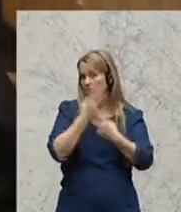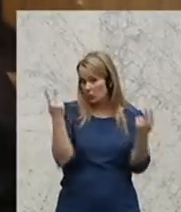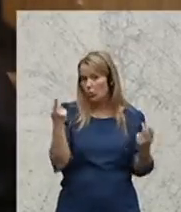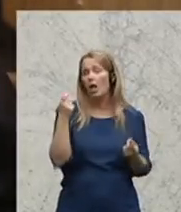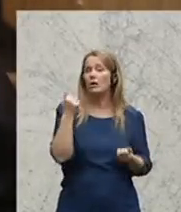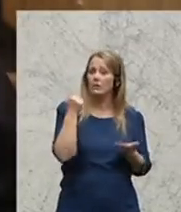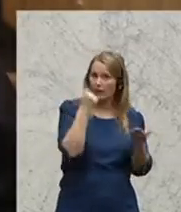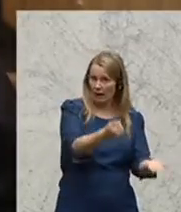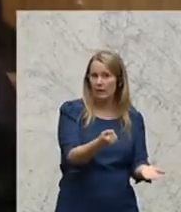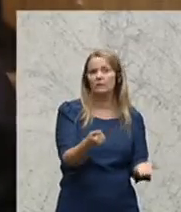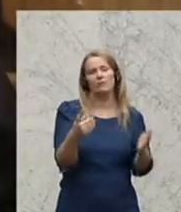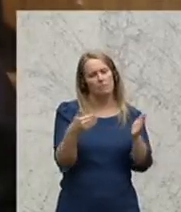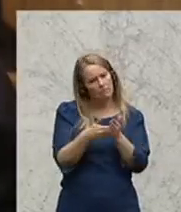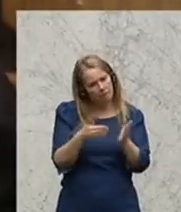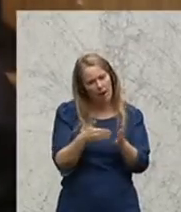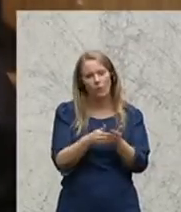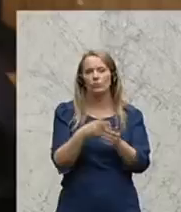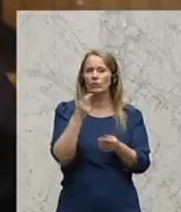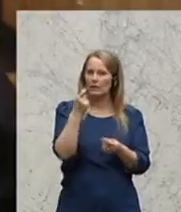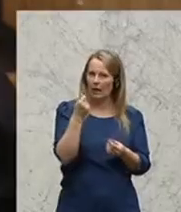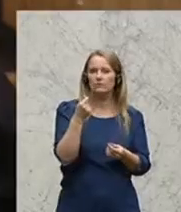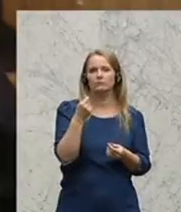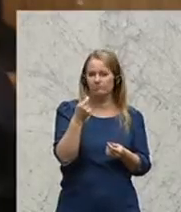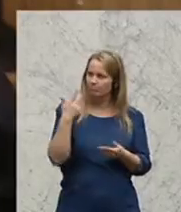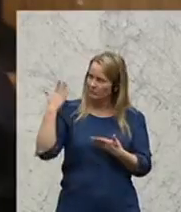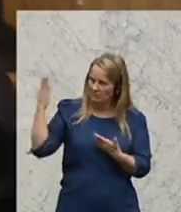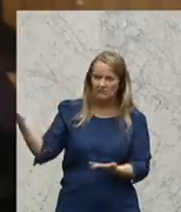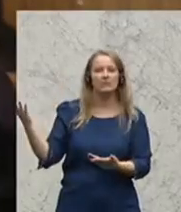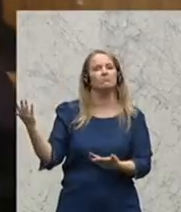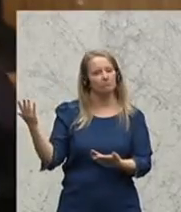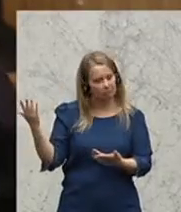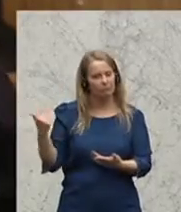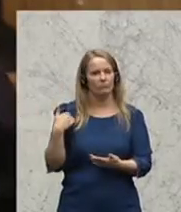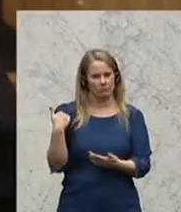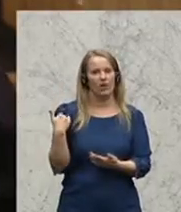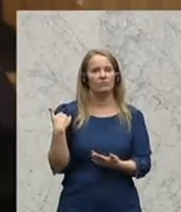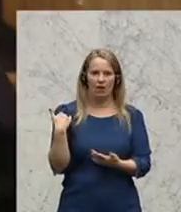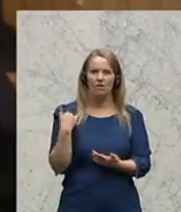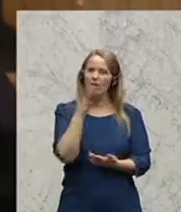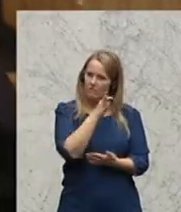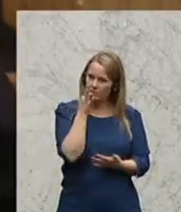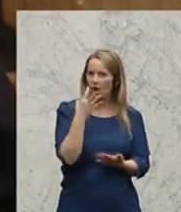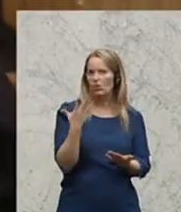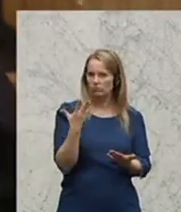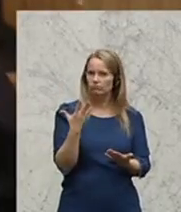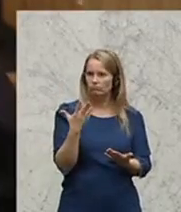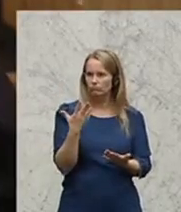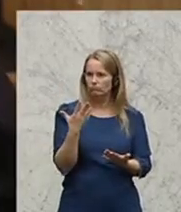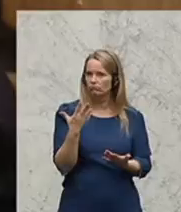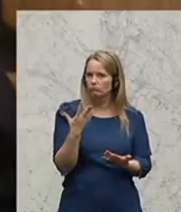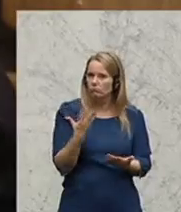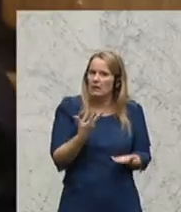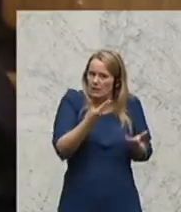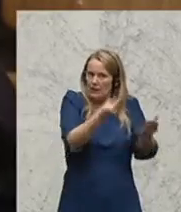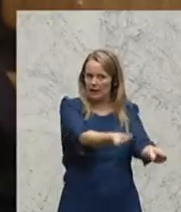Geld, dafür braucht es Mittel und die haben Sie diesbezüglich an die Frauen zur